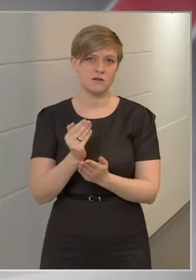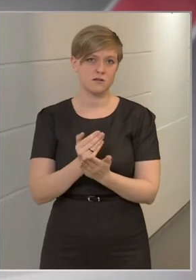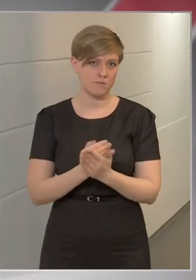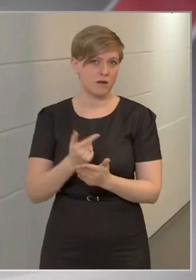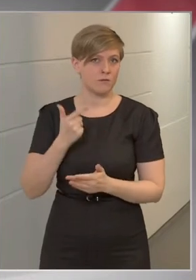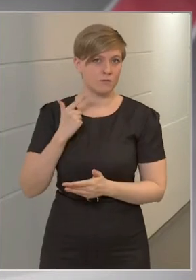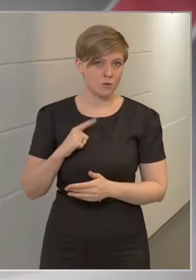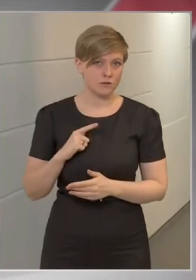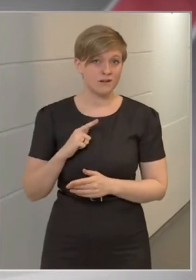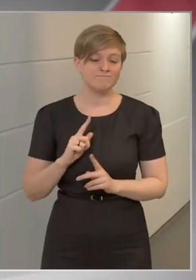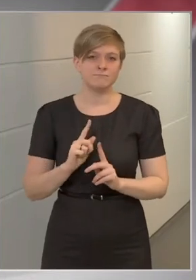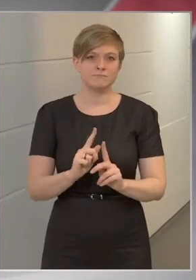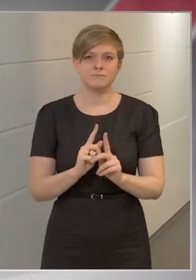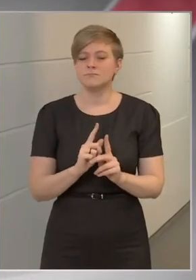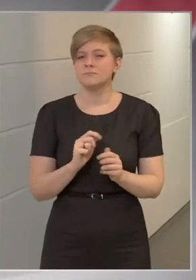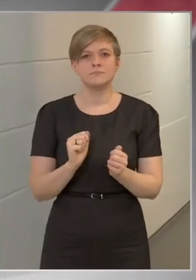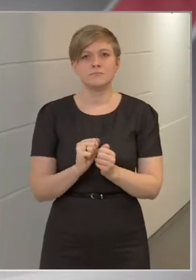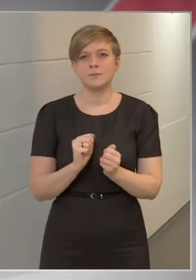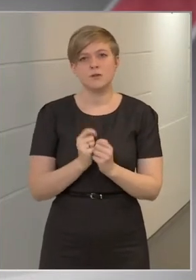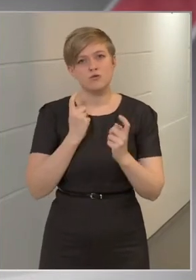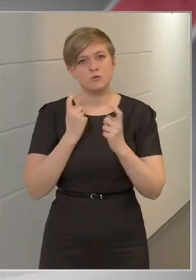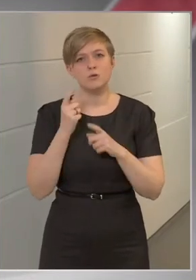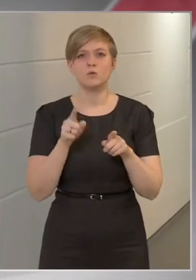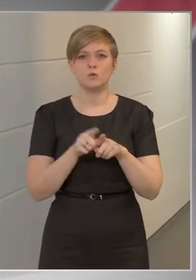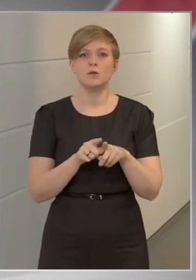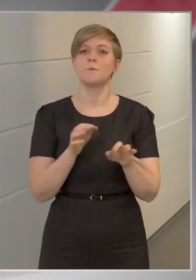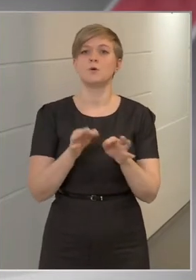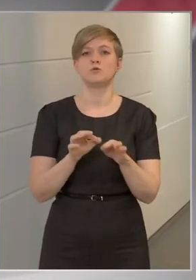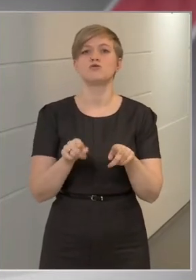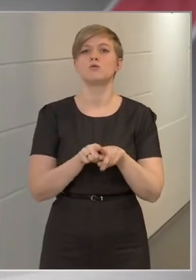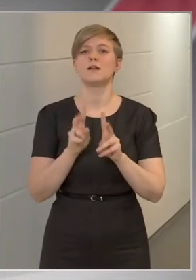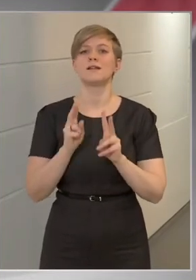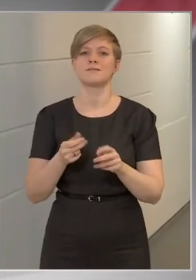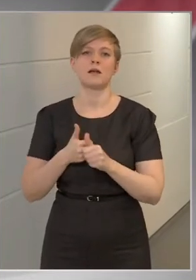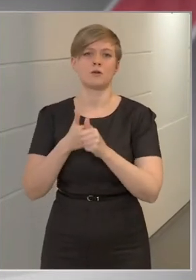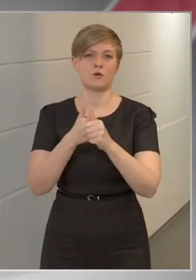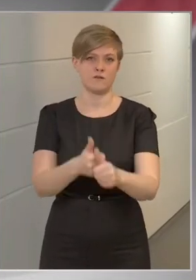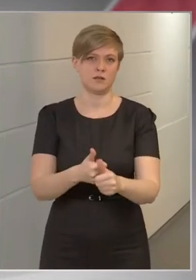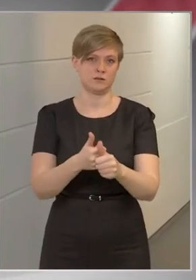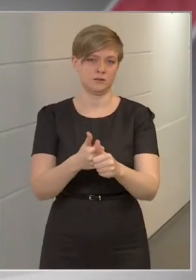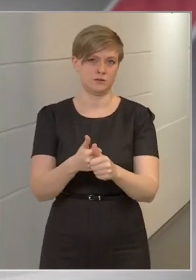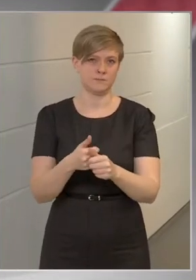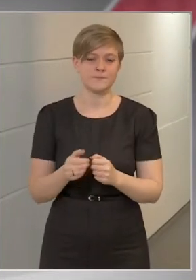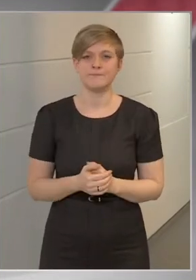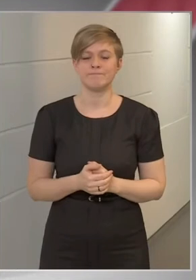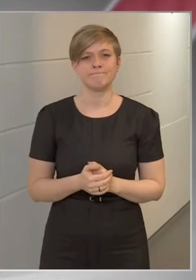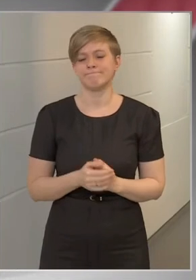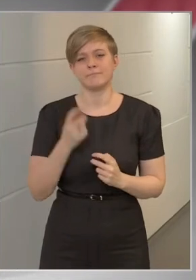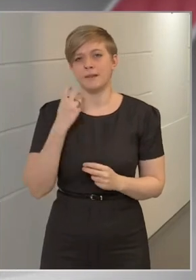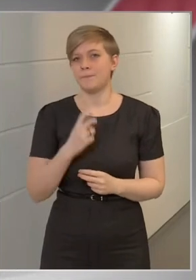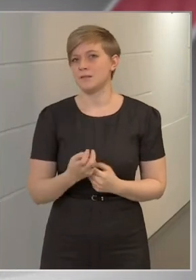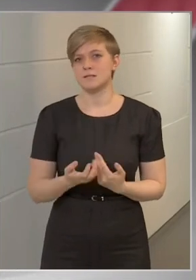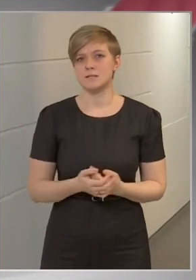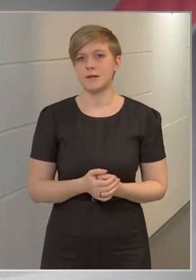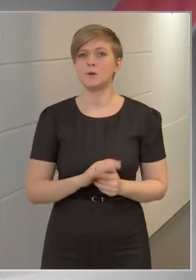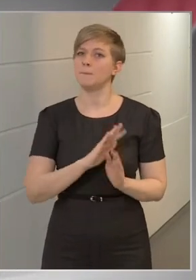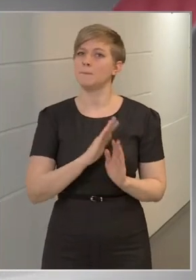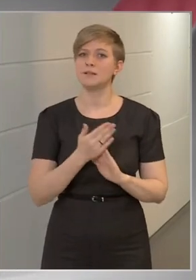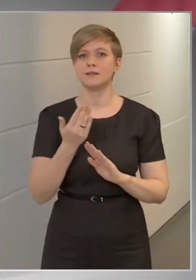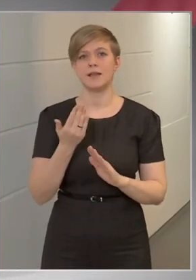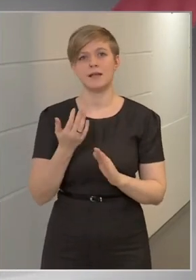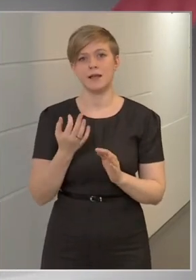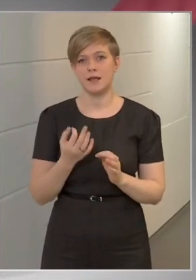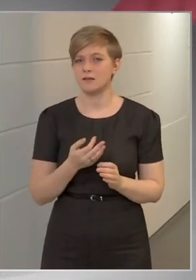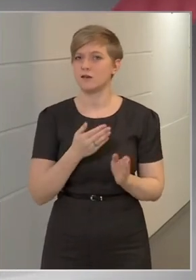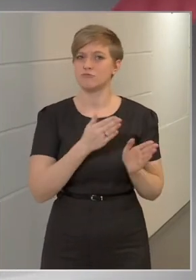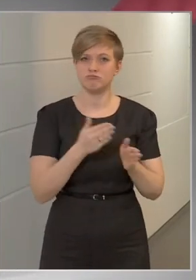voltak, azonban nem feltétlenül gondoljuk úgy, hogy pontosan ugyanezt kell követni. Tehát nem hiszem, hogy minden egyes